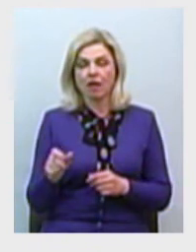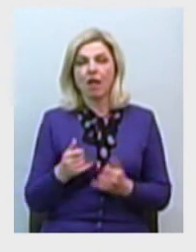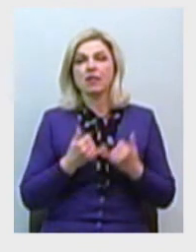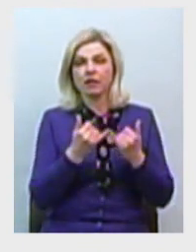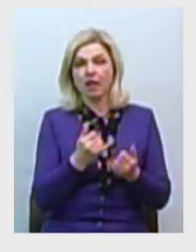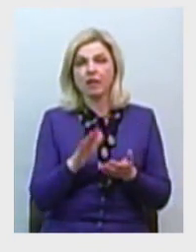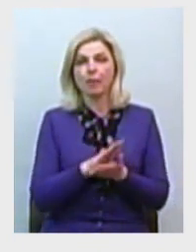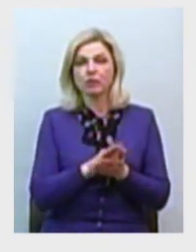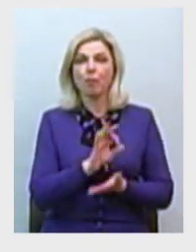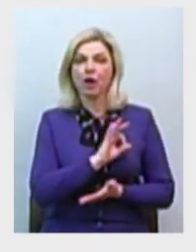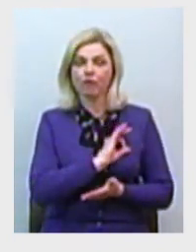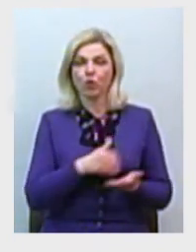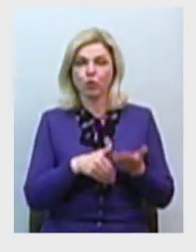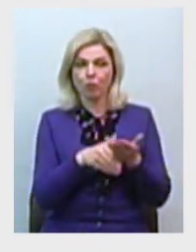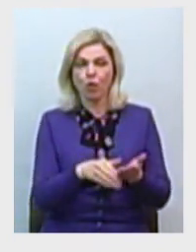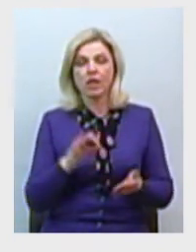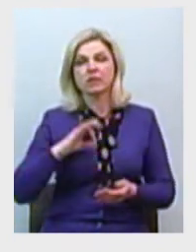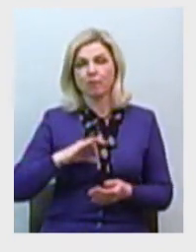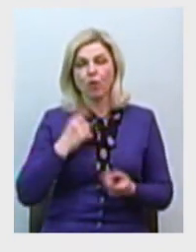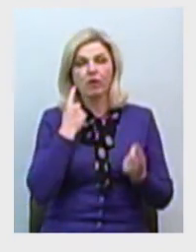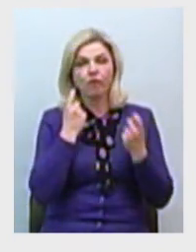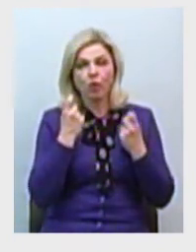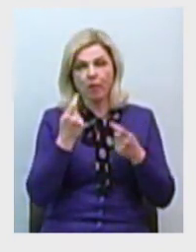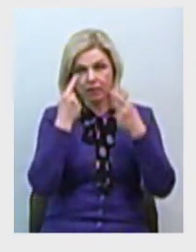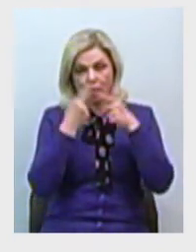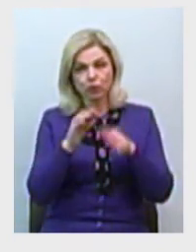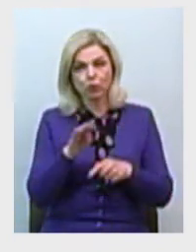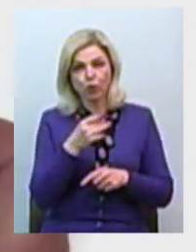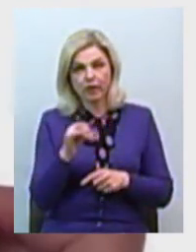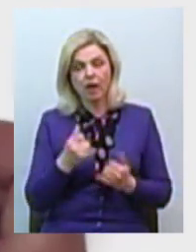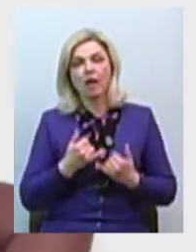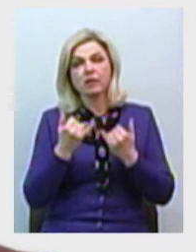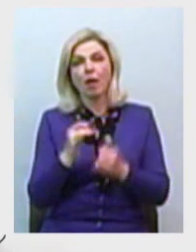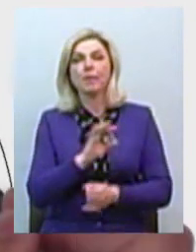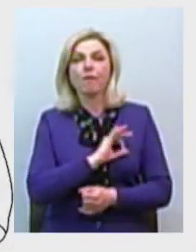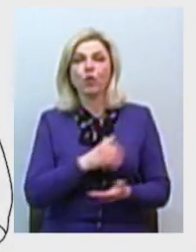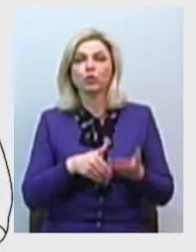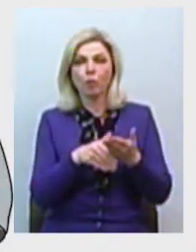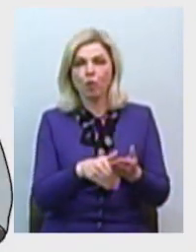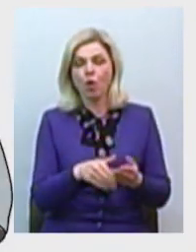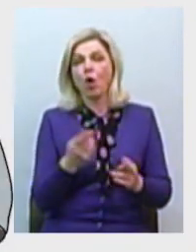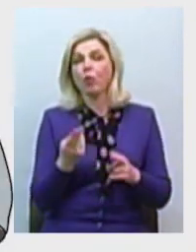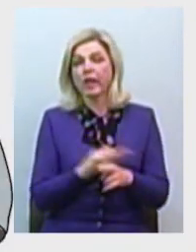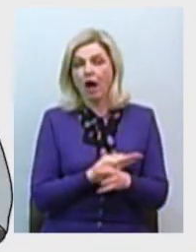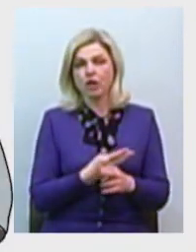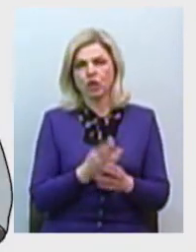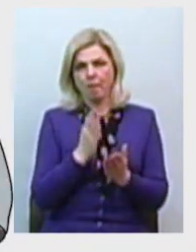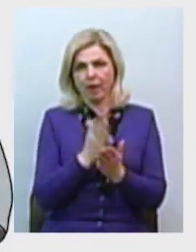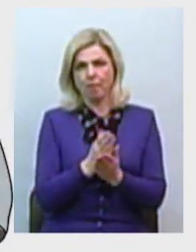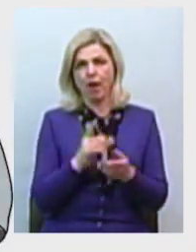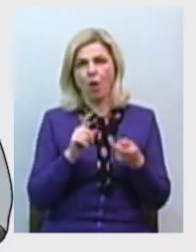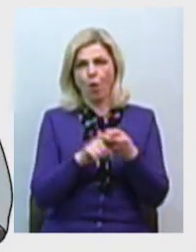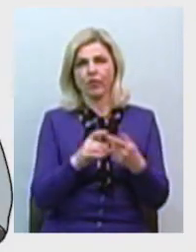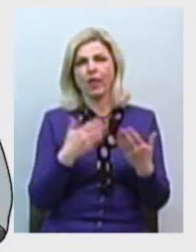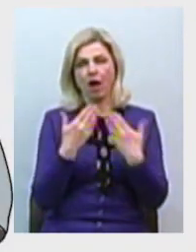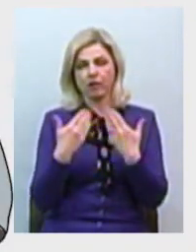правової допомоги із застосуванням інформаційних технологій надають правову допомогу, уникаючи прямих контактів з клієнтами через